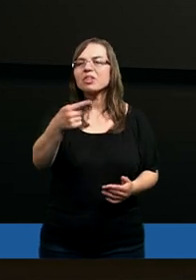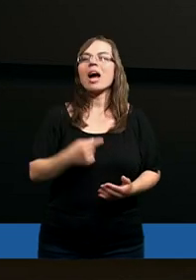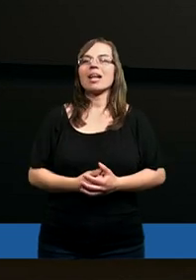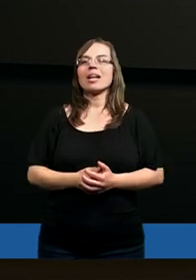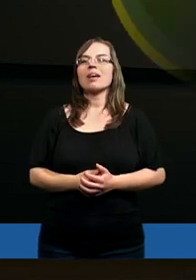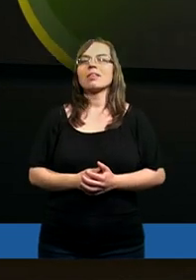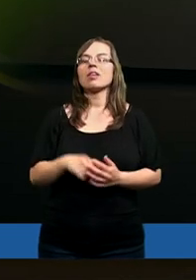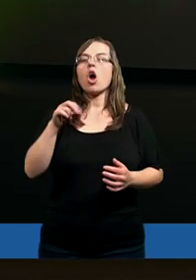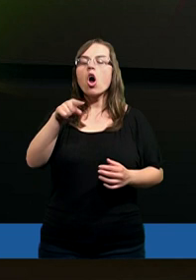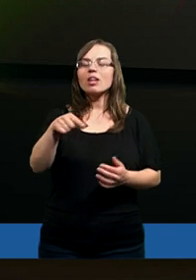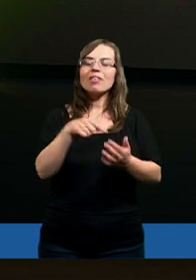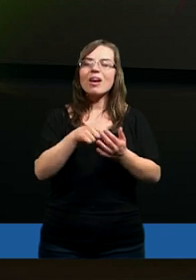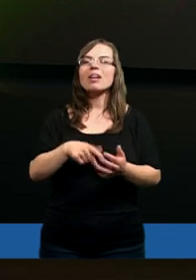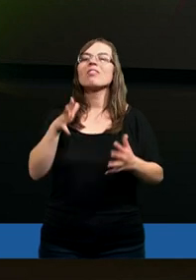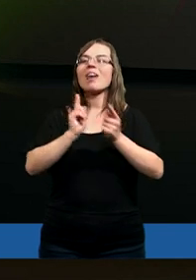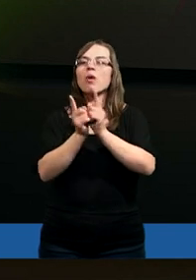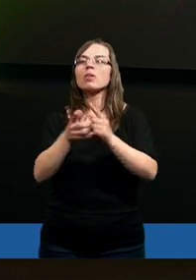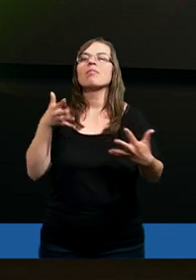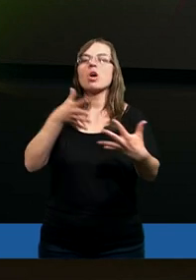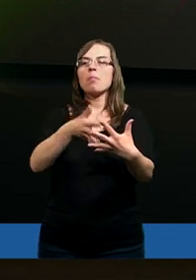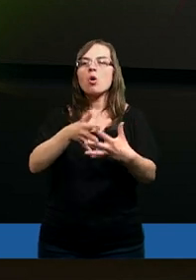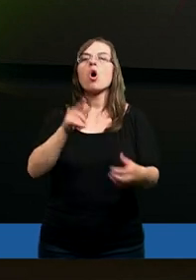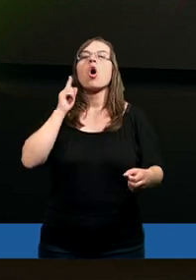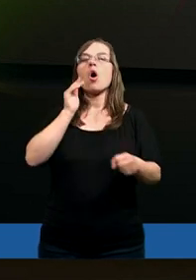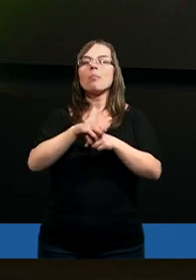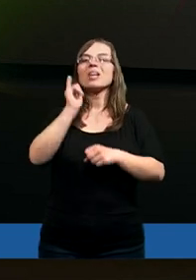o tych właśnie fałszywych prorokach.